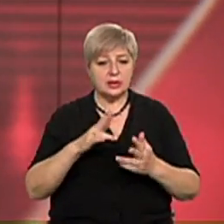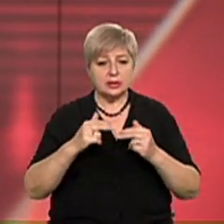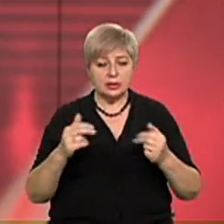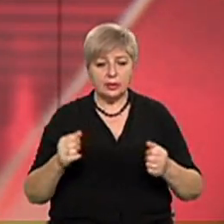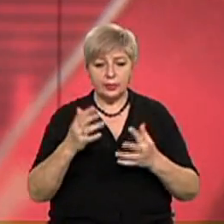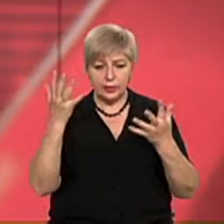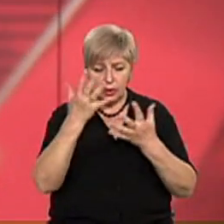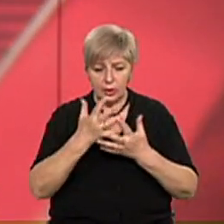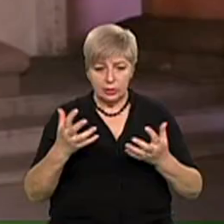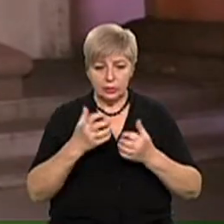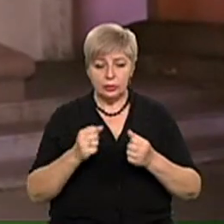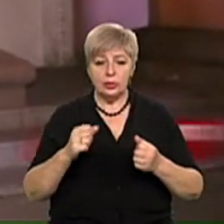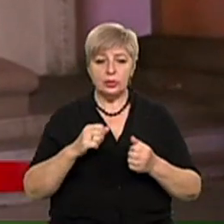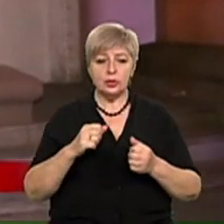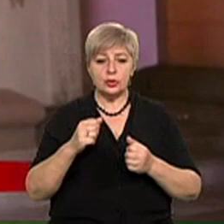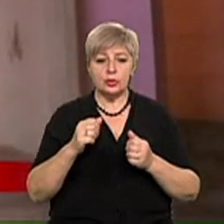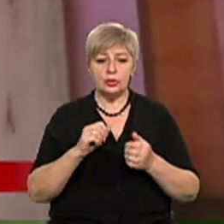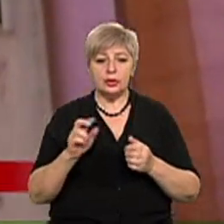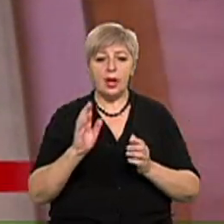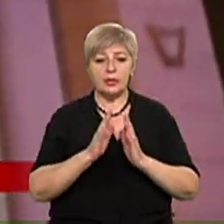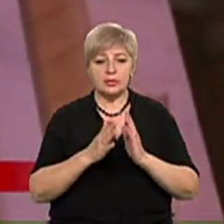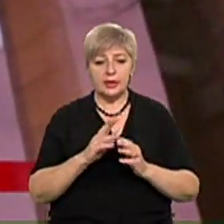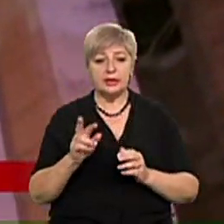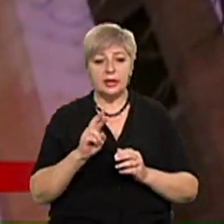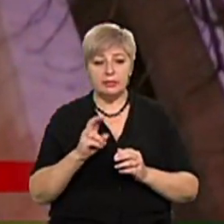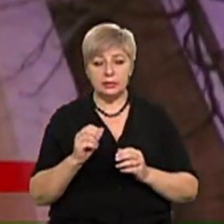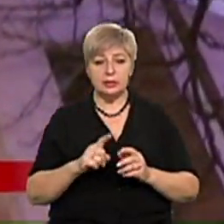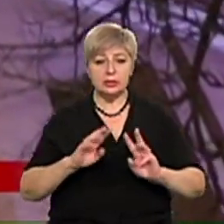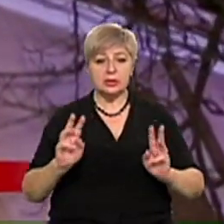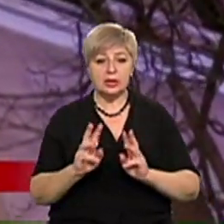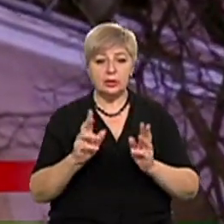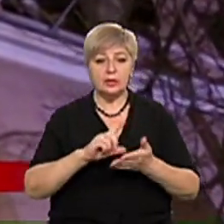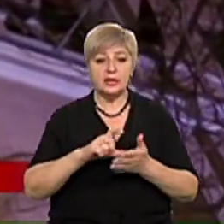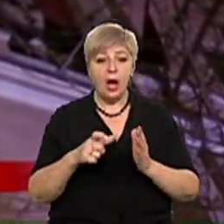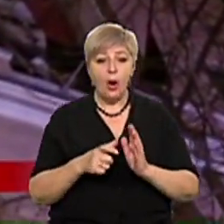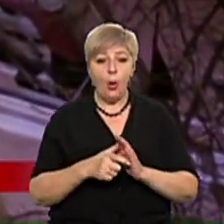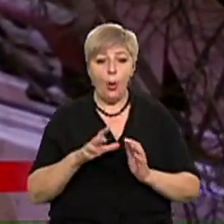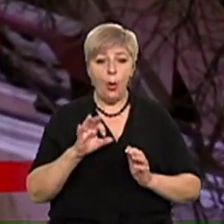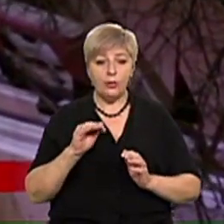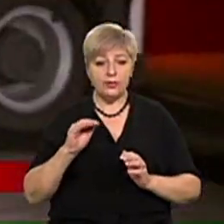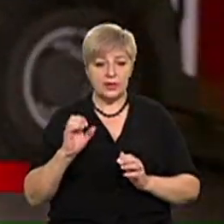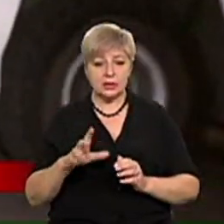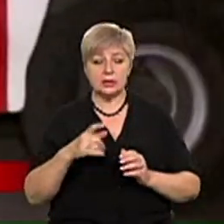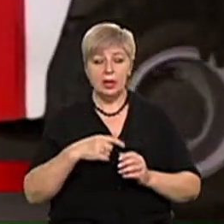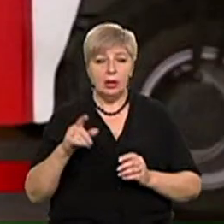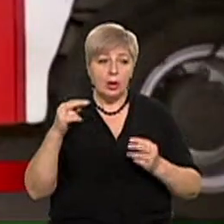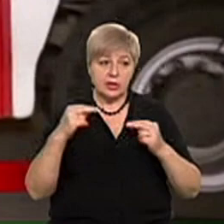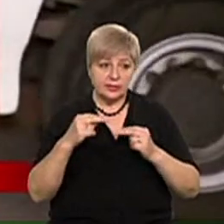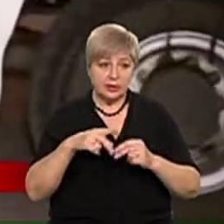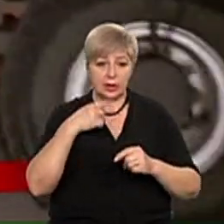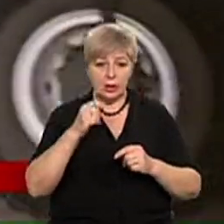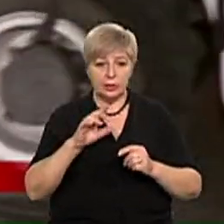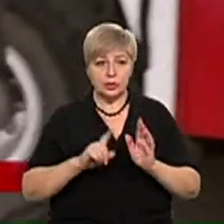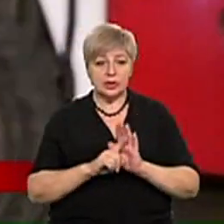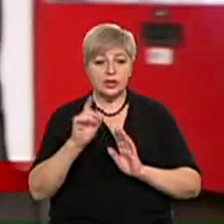на проспекті Яворницького загорівся офіс. Очевидці кажуть, перед пожежею чули вибух. Від нього у приміщенні повилітали вікна.